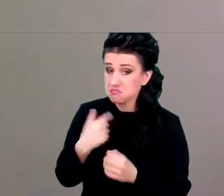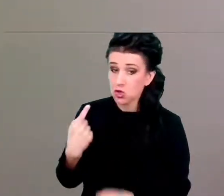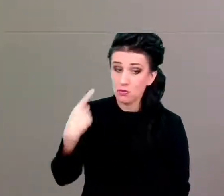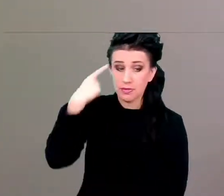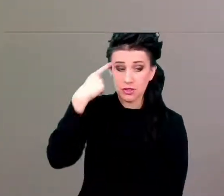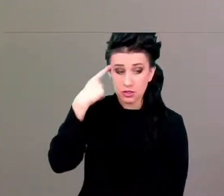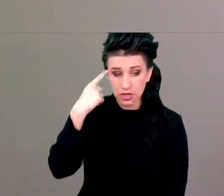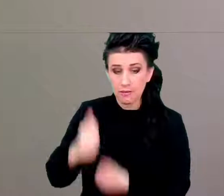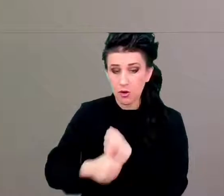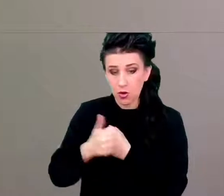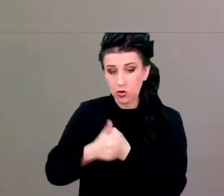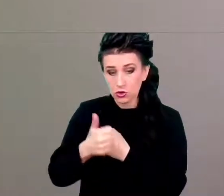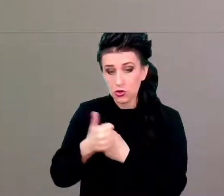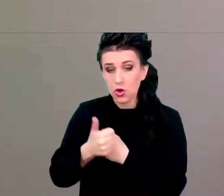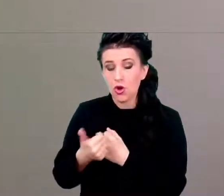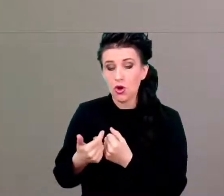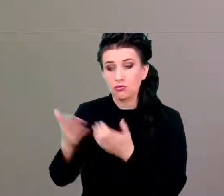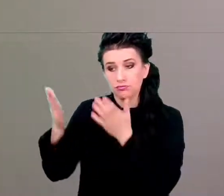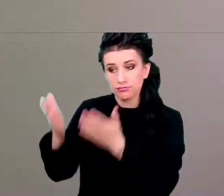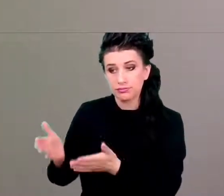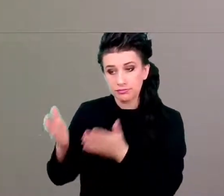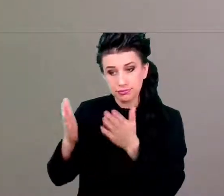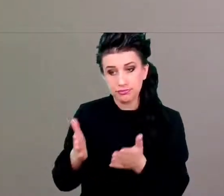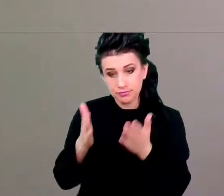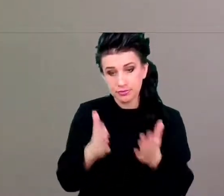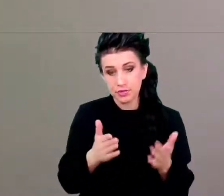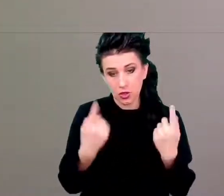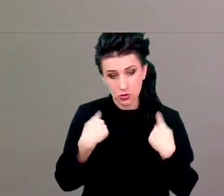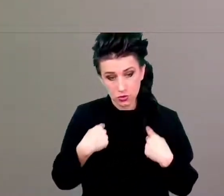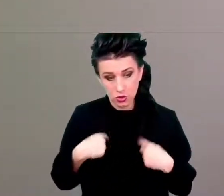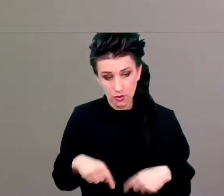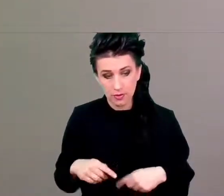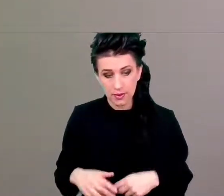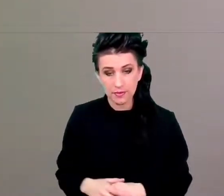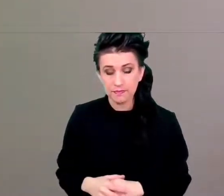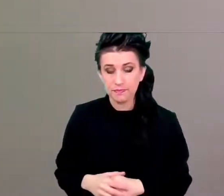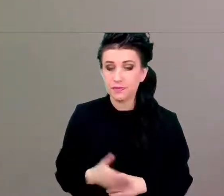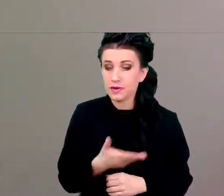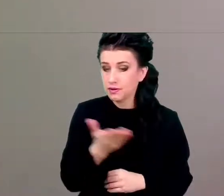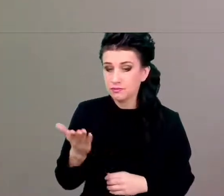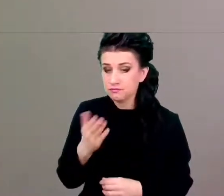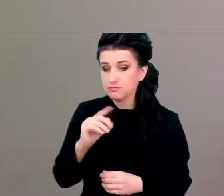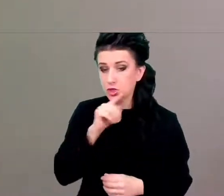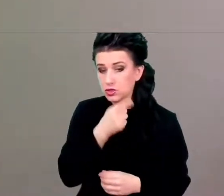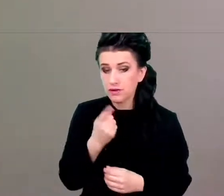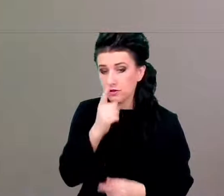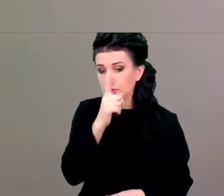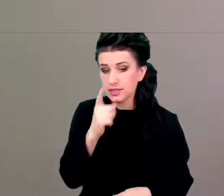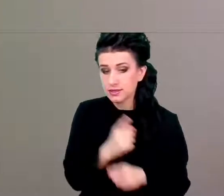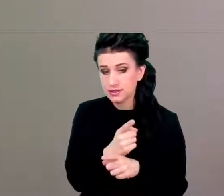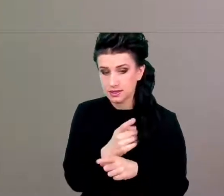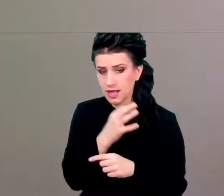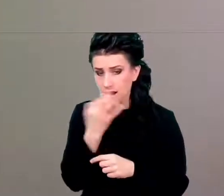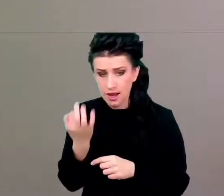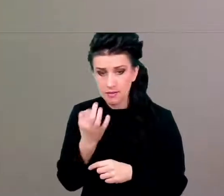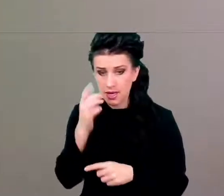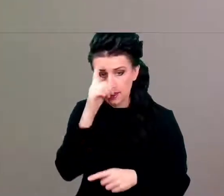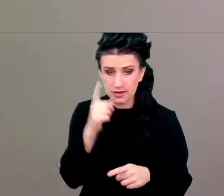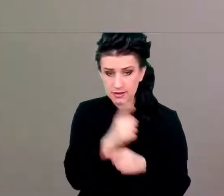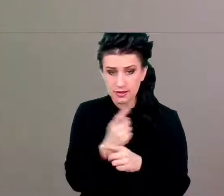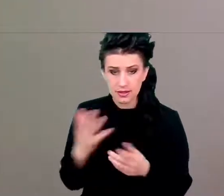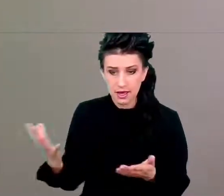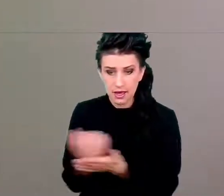takie osoby potrafią podejmować decyzje, lepiej podejmować decyzje. I rzeczywiście